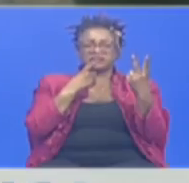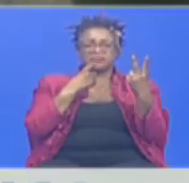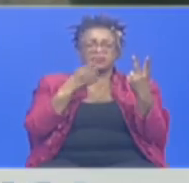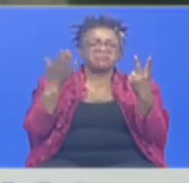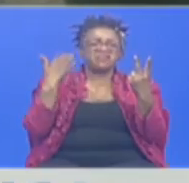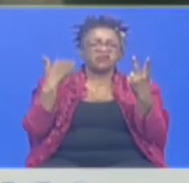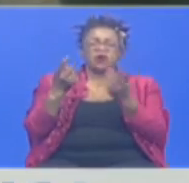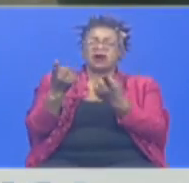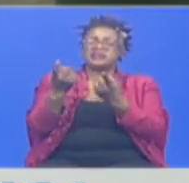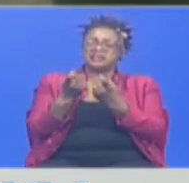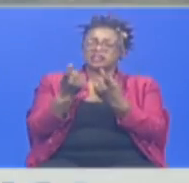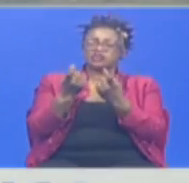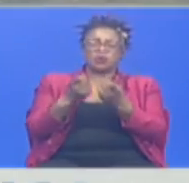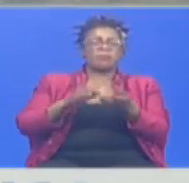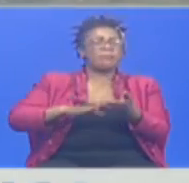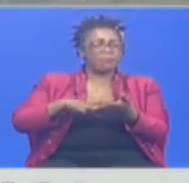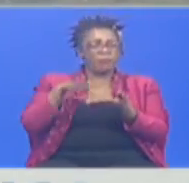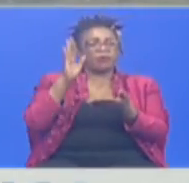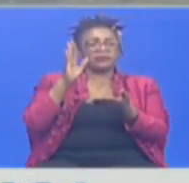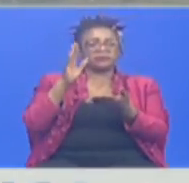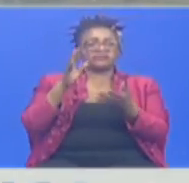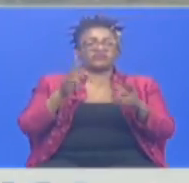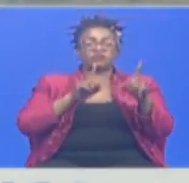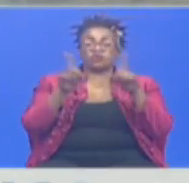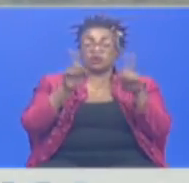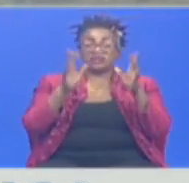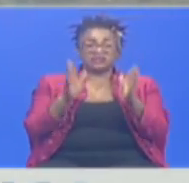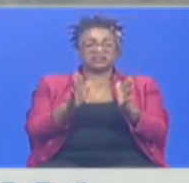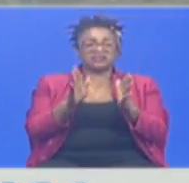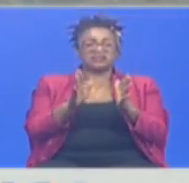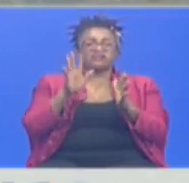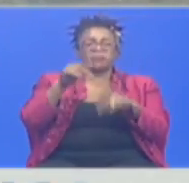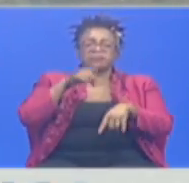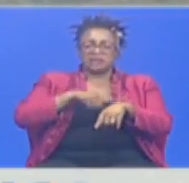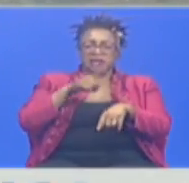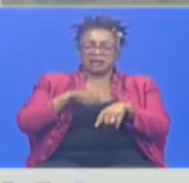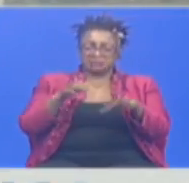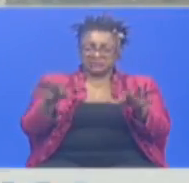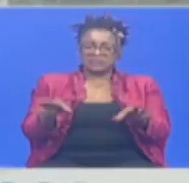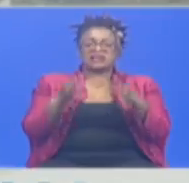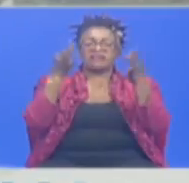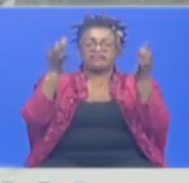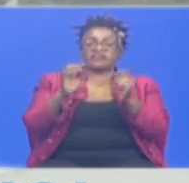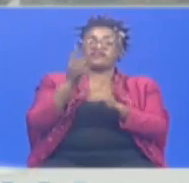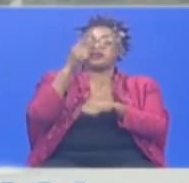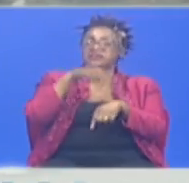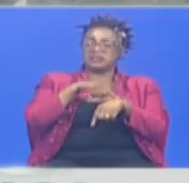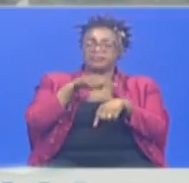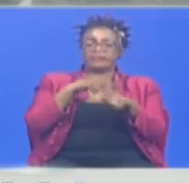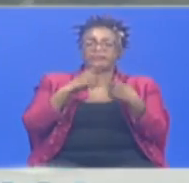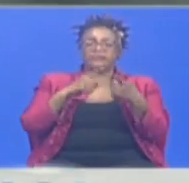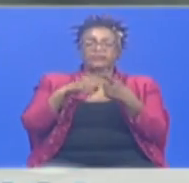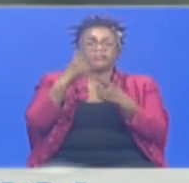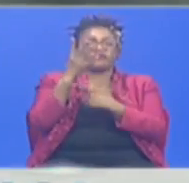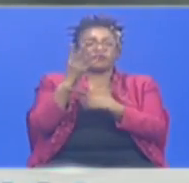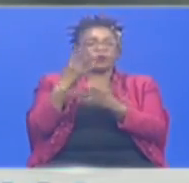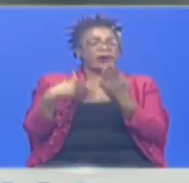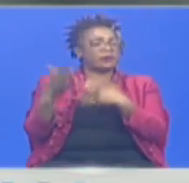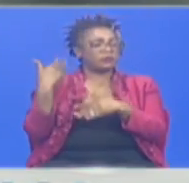kivutio kikuche wa geni katika hifadhi hiyo tangu konekana kwa au kwa mara ya kwanza miaka minne iliopita.